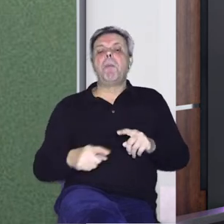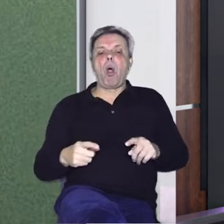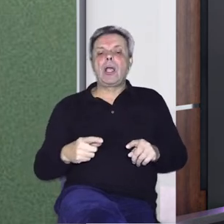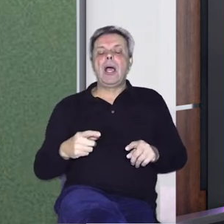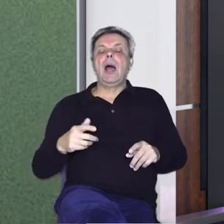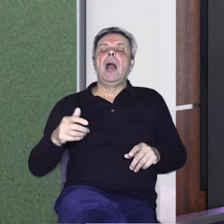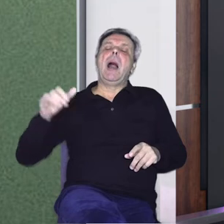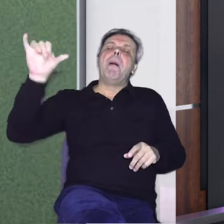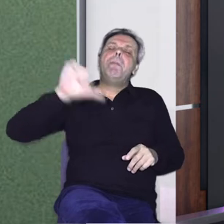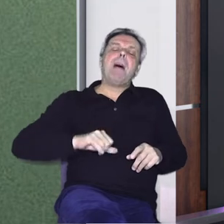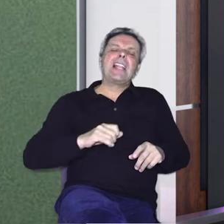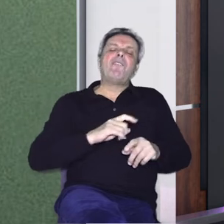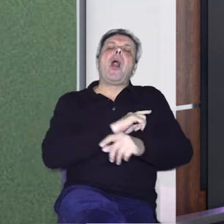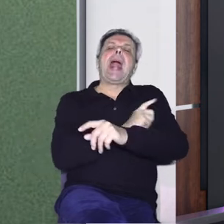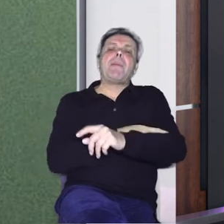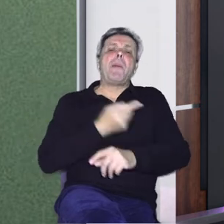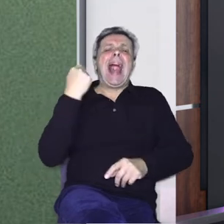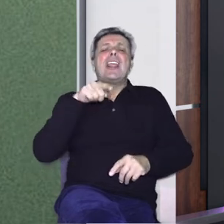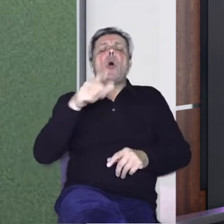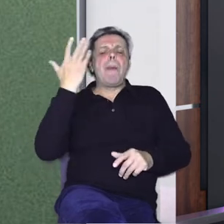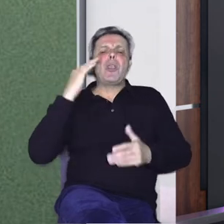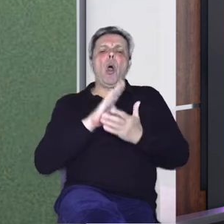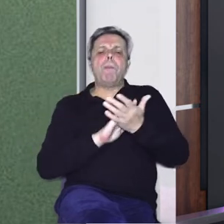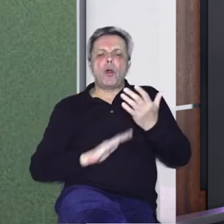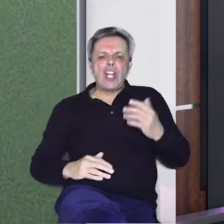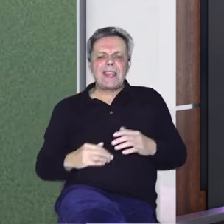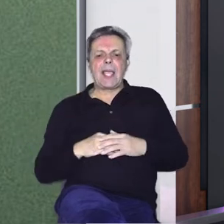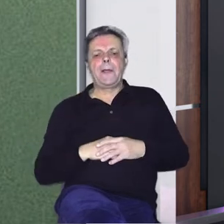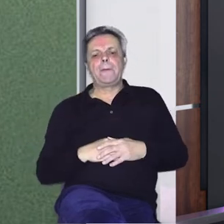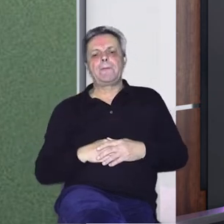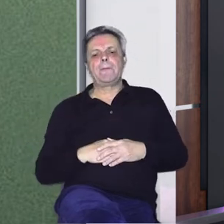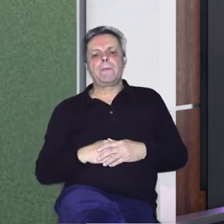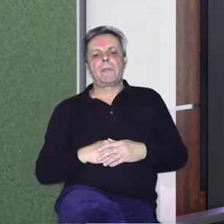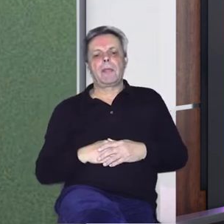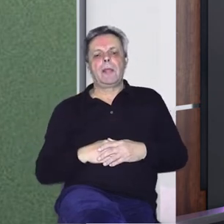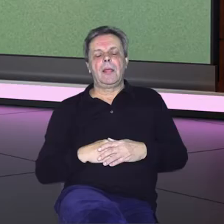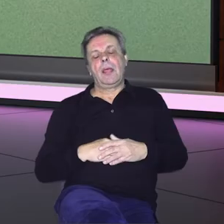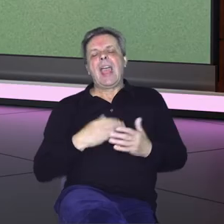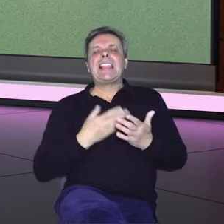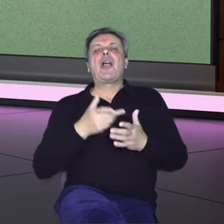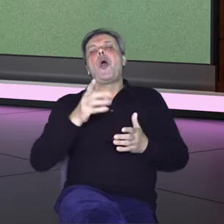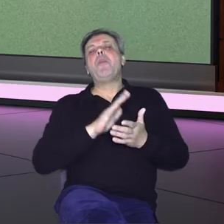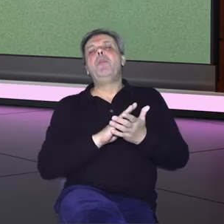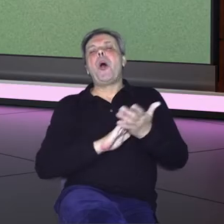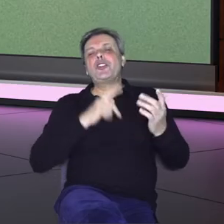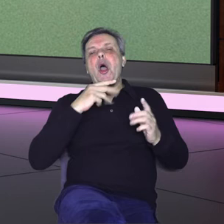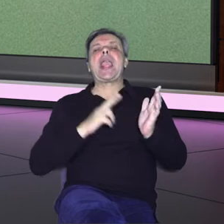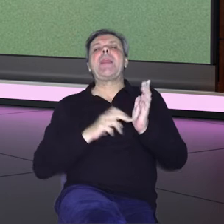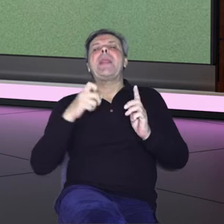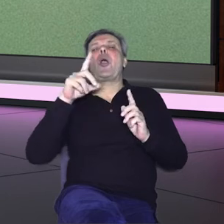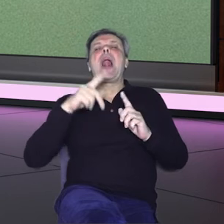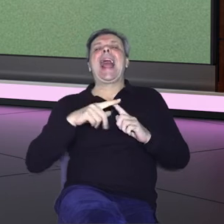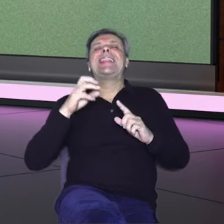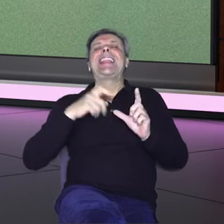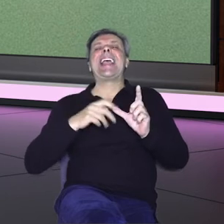napona u našem kvartu, ali sve je bio, vam reći, neki početak. Možemo reći da i tako nekad Nikola Tesla isto započinjao. Svi ti početi su